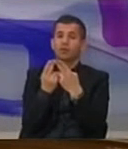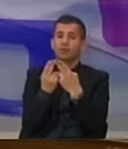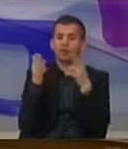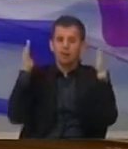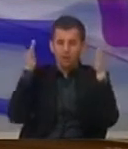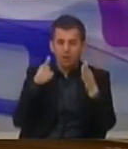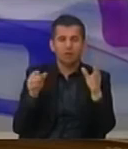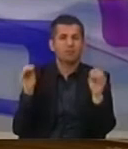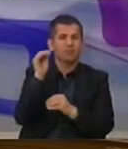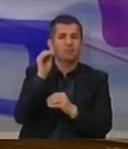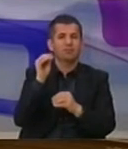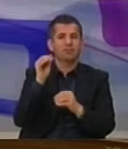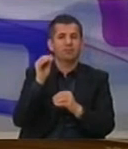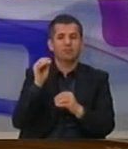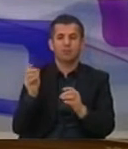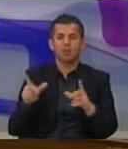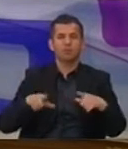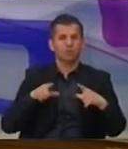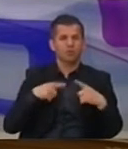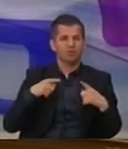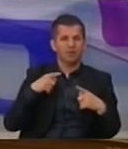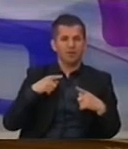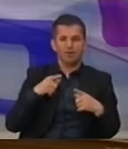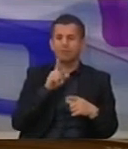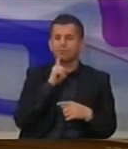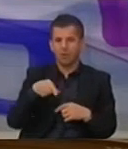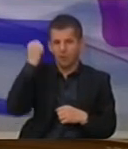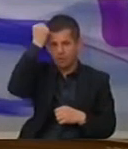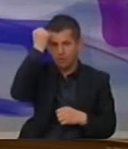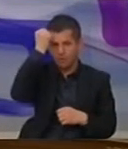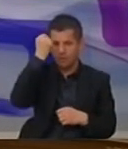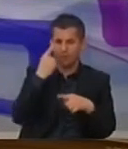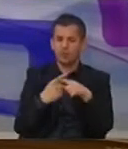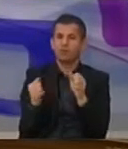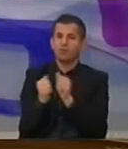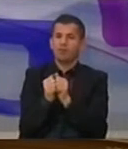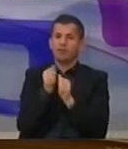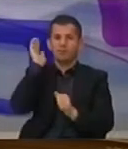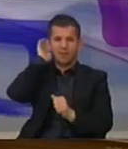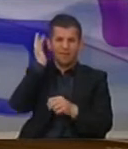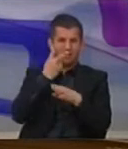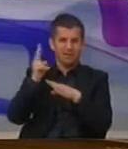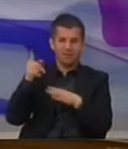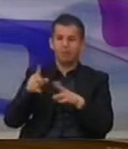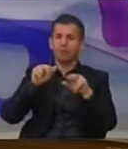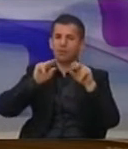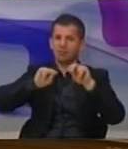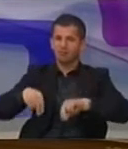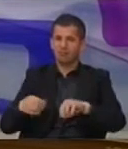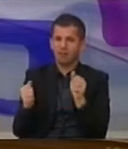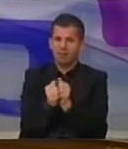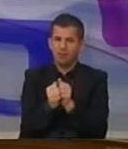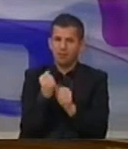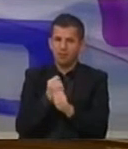të veçanë në vendet kujeta në numërë mej madhë i qytetarve nga Kosova. Bashkë me Ministrinë e diasforës, kemi në nëshura memorandum në